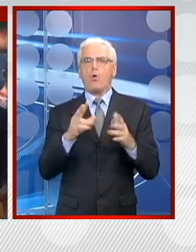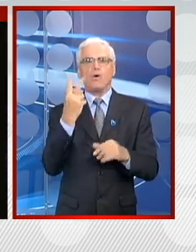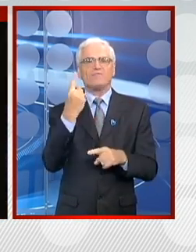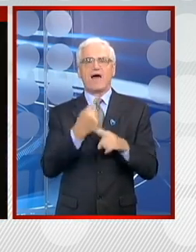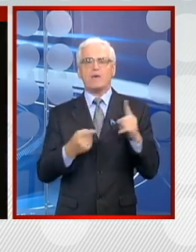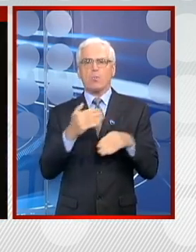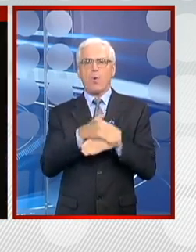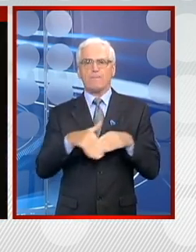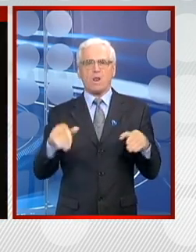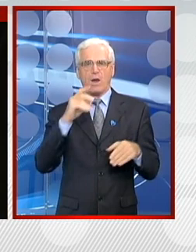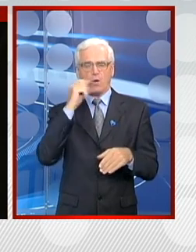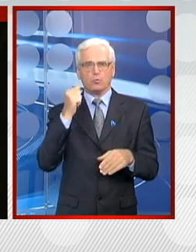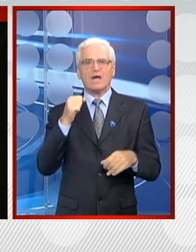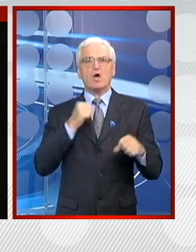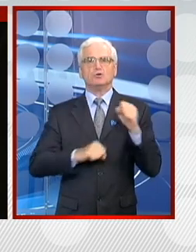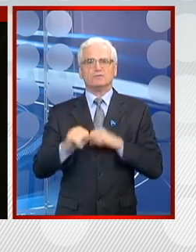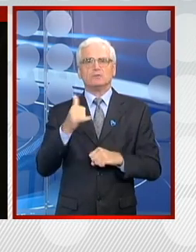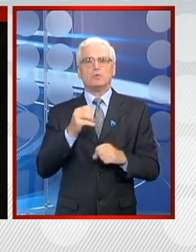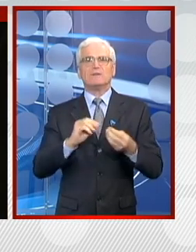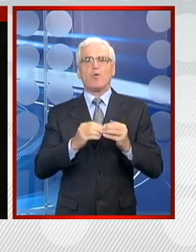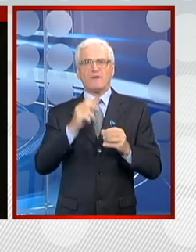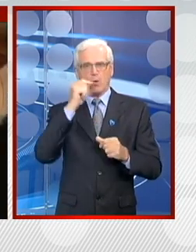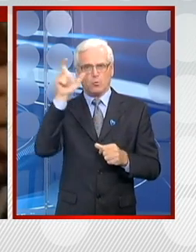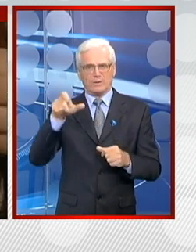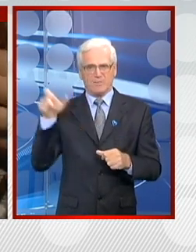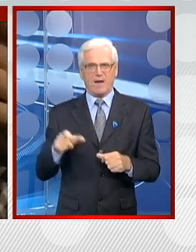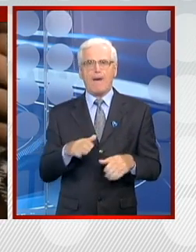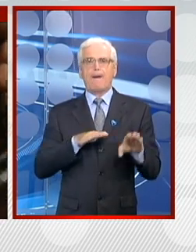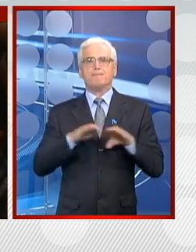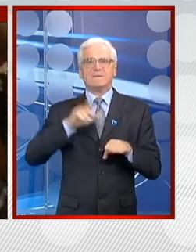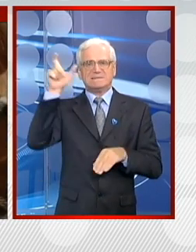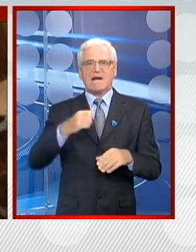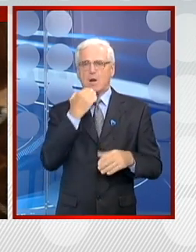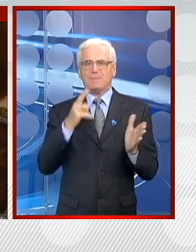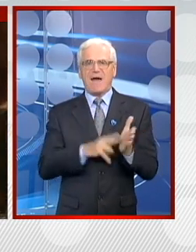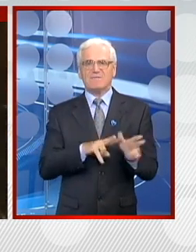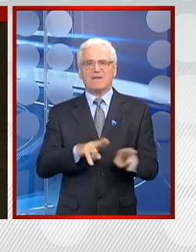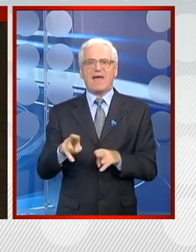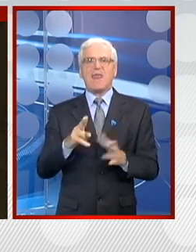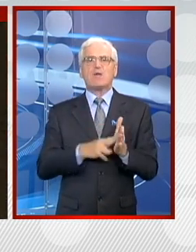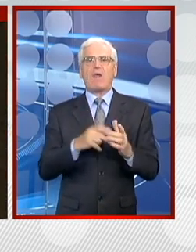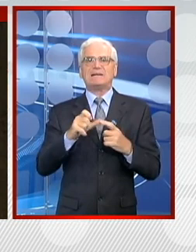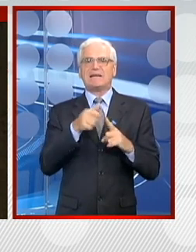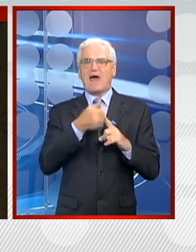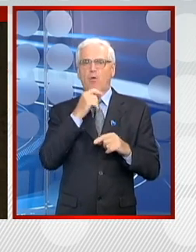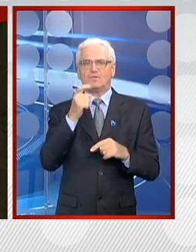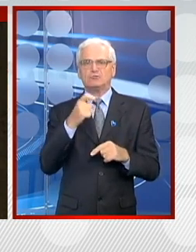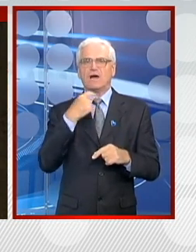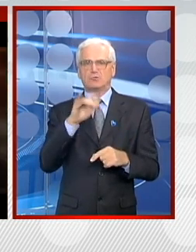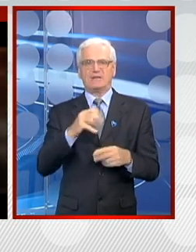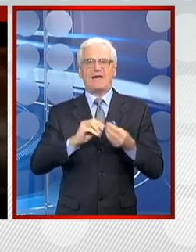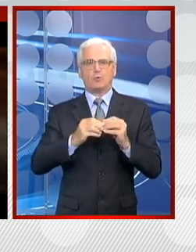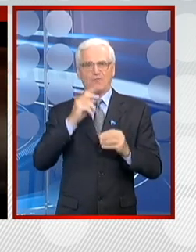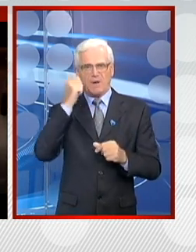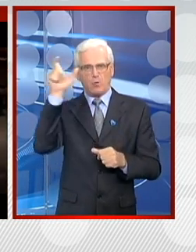trenutku oko 2,5 milijona ljudi žrtve su trgovine ljudima. Minister pravde Nikola Selaković kaže da